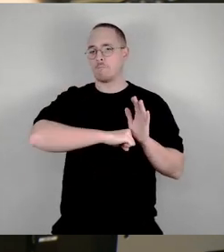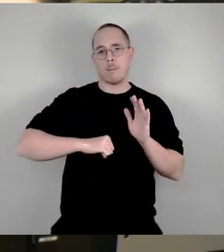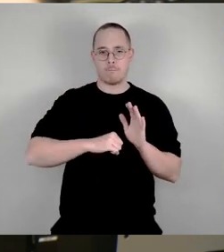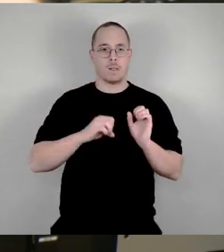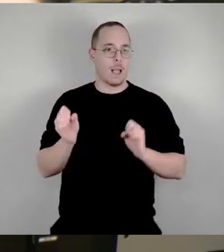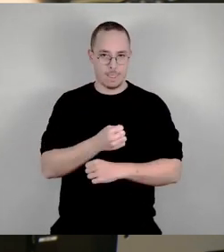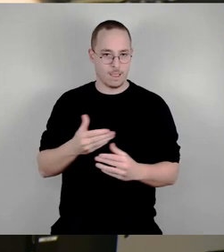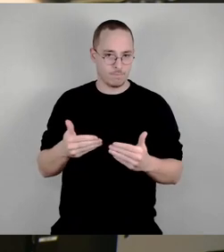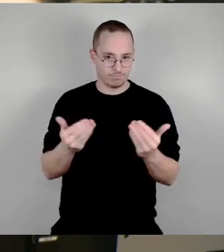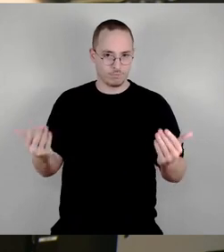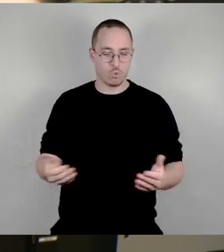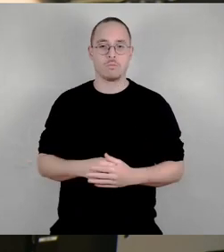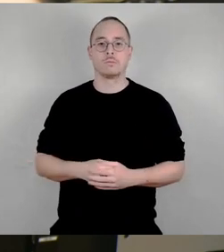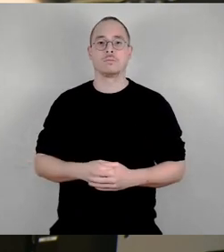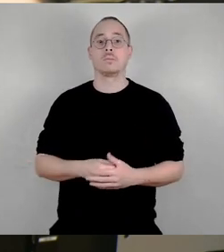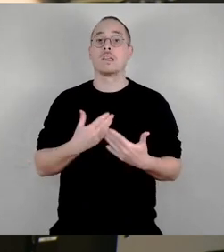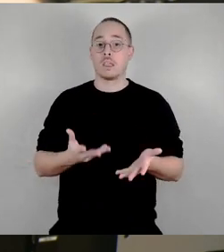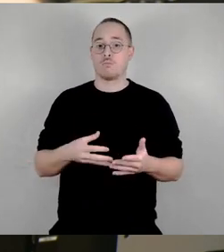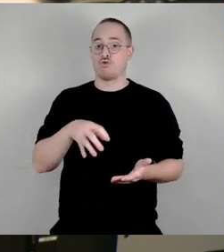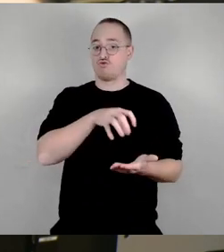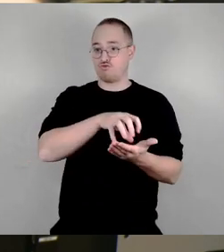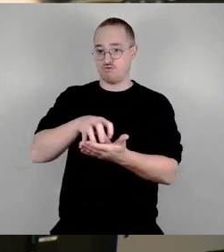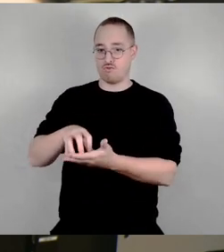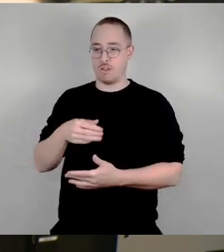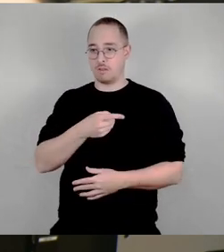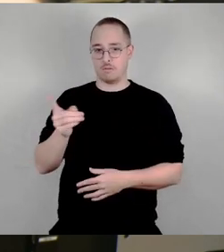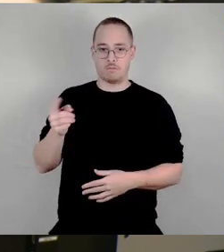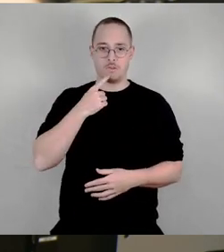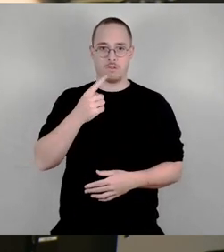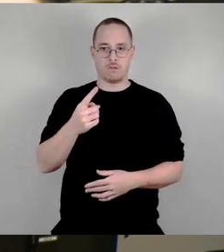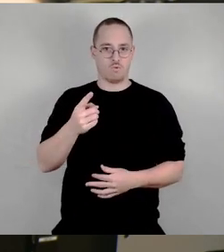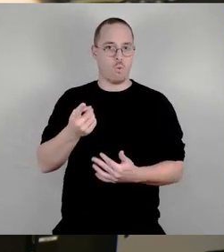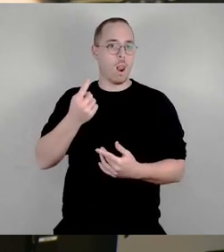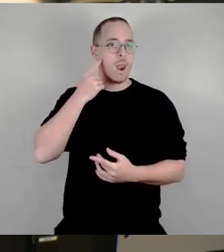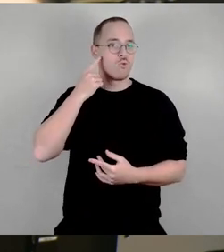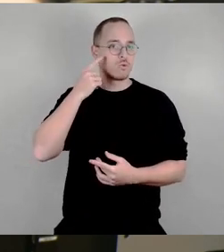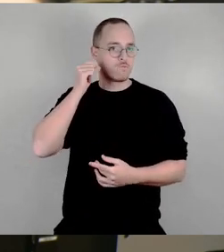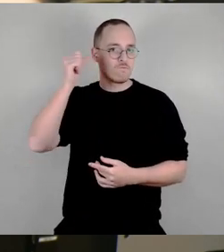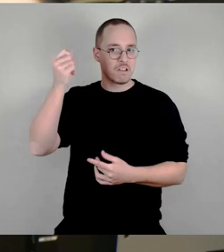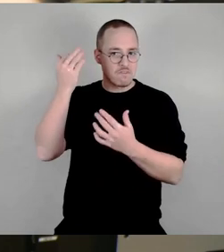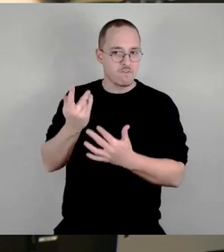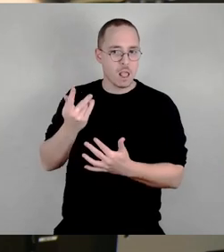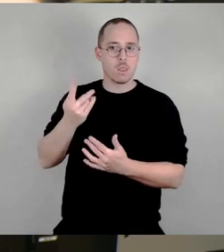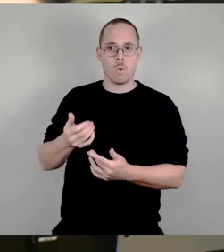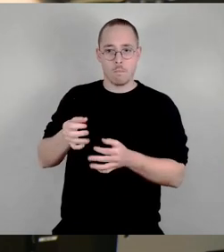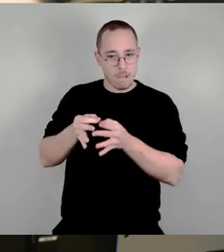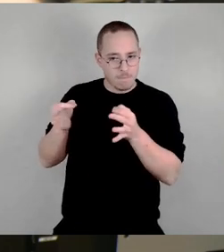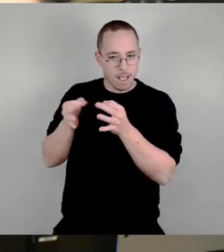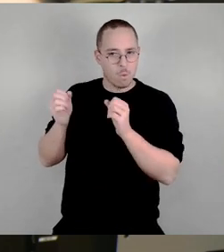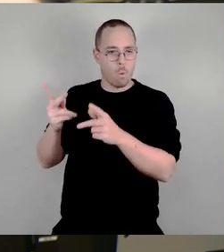Lautstärke gemessen wird und bei denen ist das nicht gesetzeswidrig. Bei uns eben in Dresden ist die Gesetzeslage eine andere.